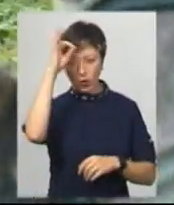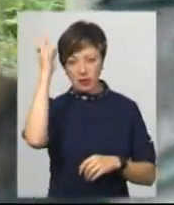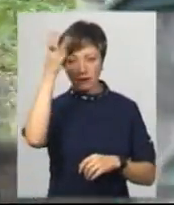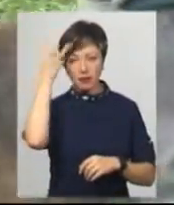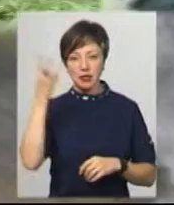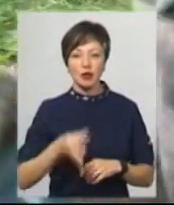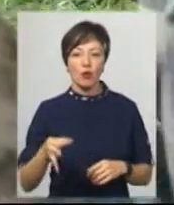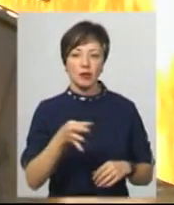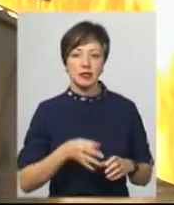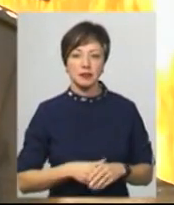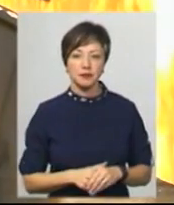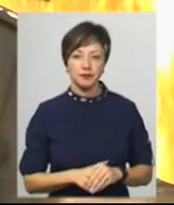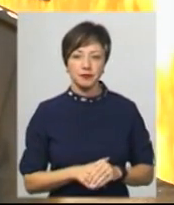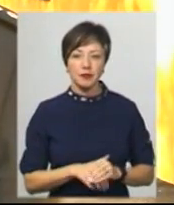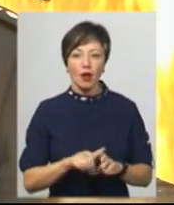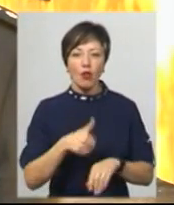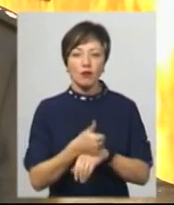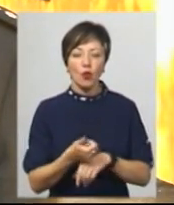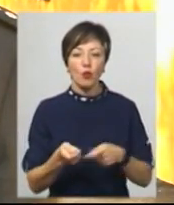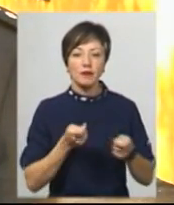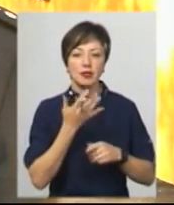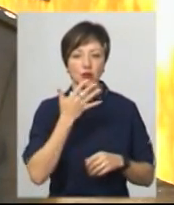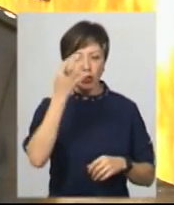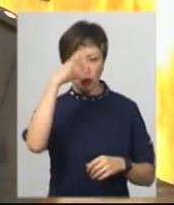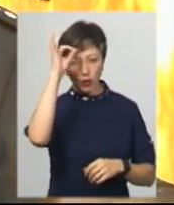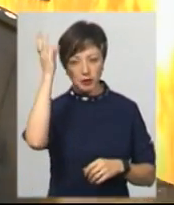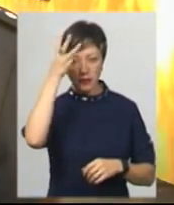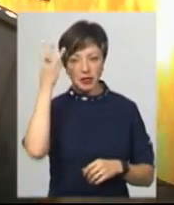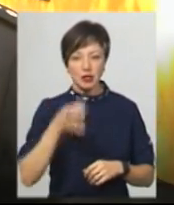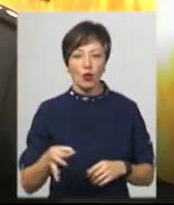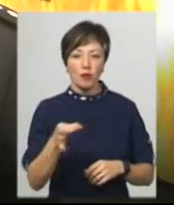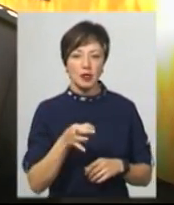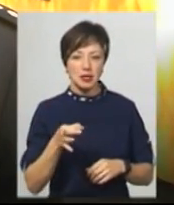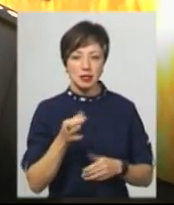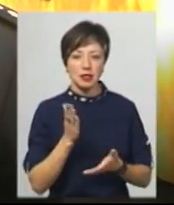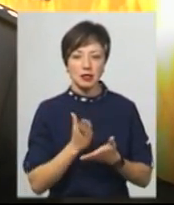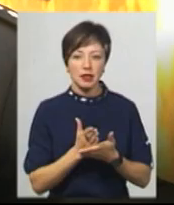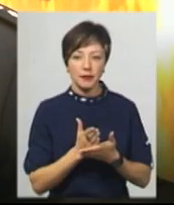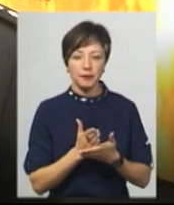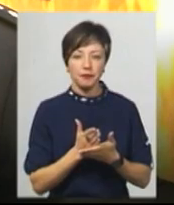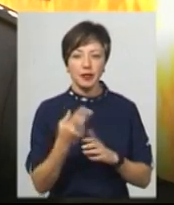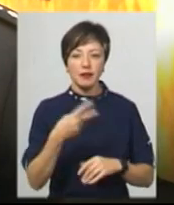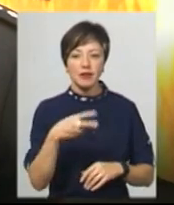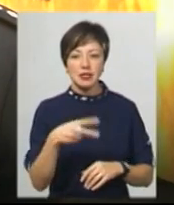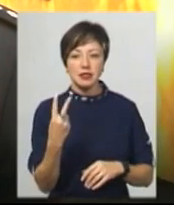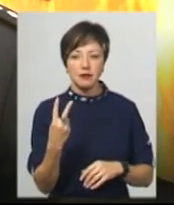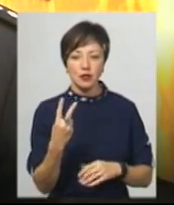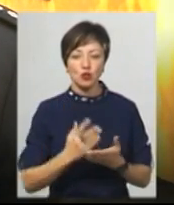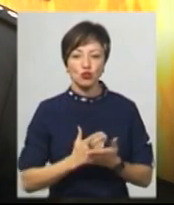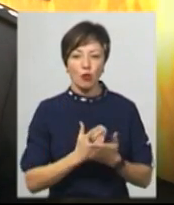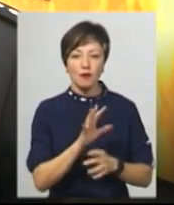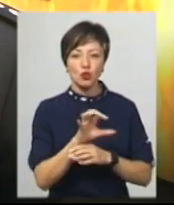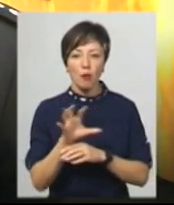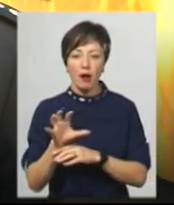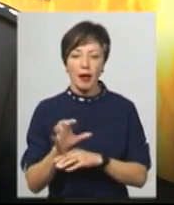області Олексій Дяк. В головному управлінні Національної поліції у Хмельницькій області знаходиться 22 службових